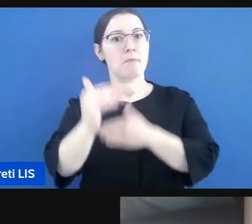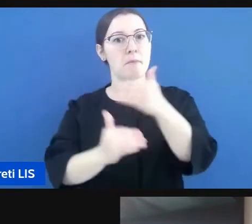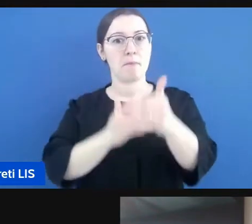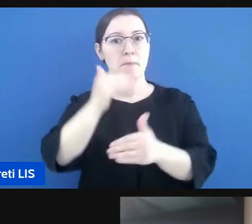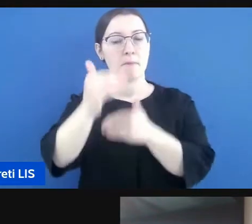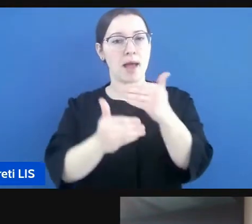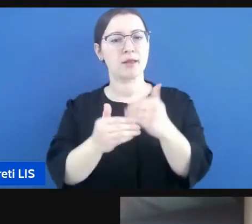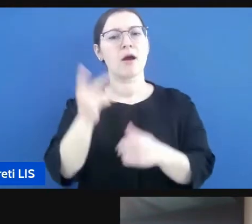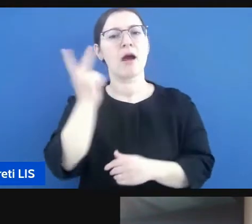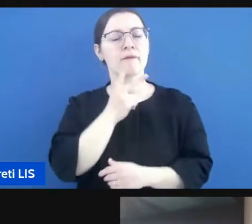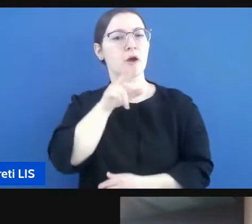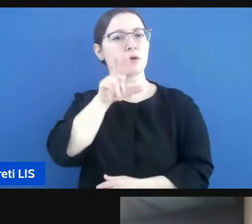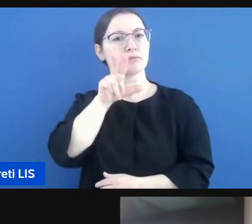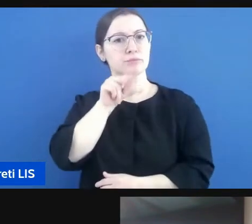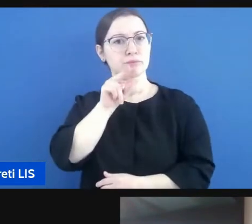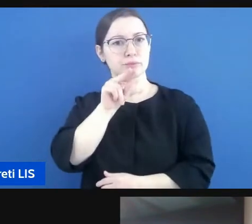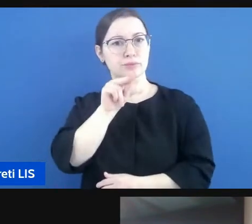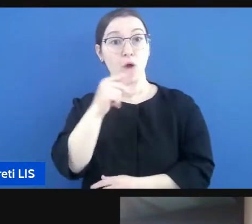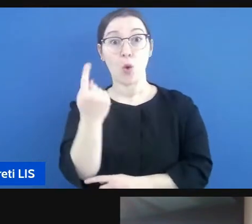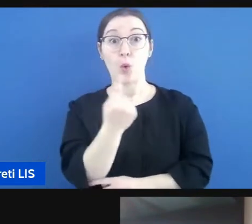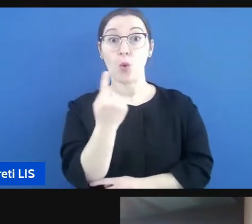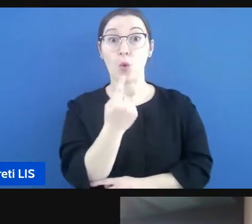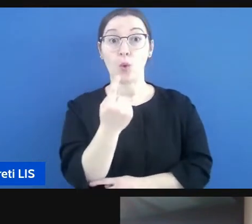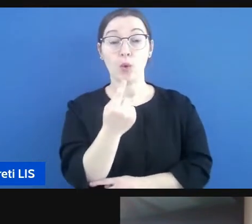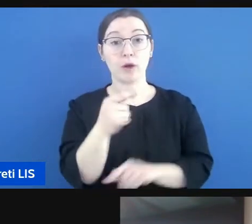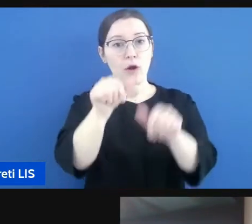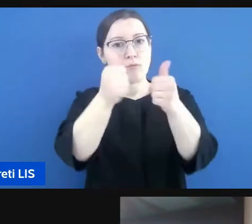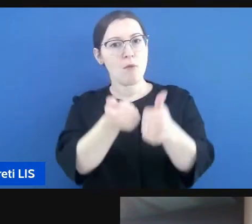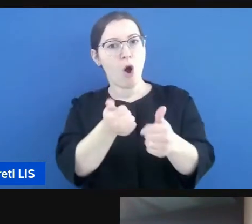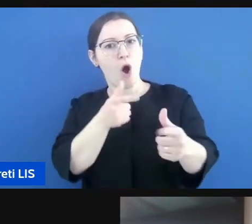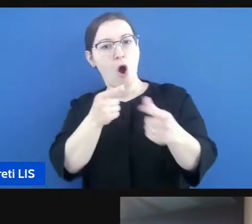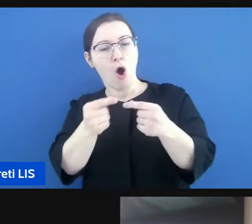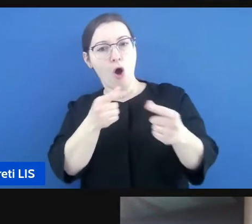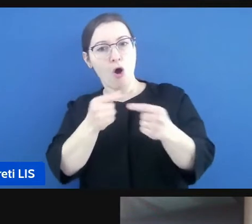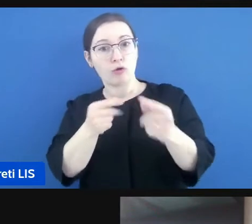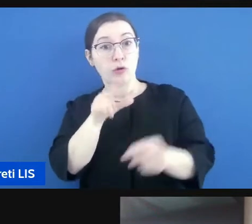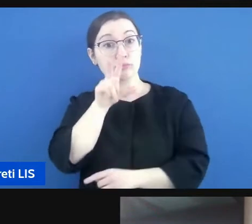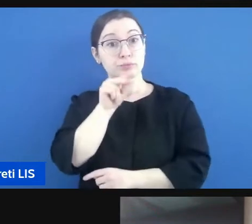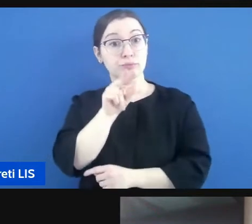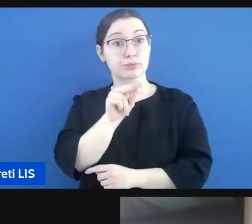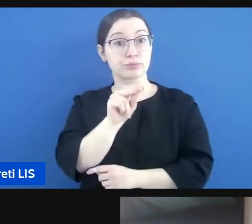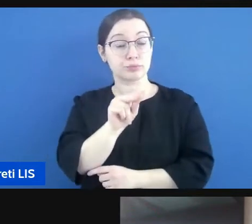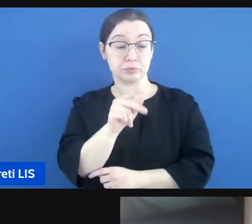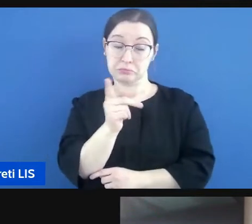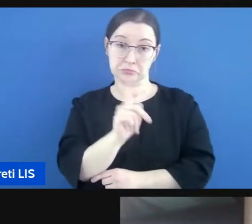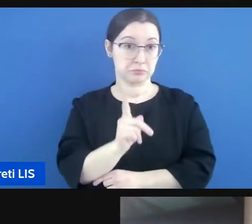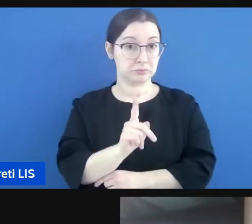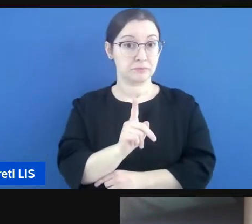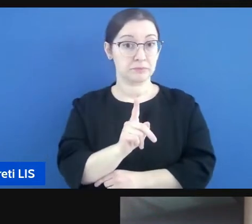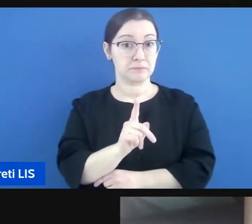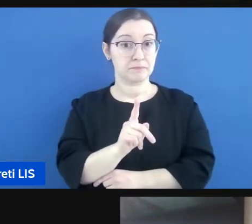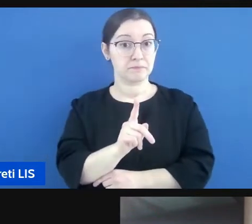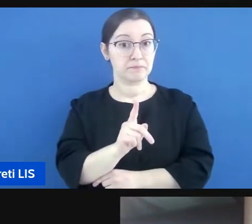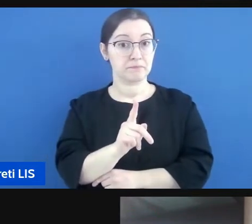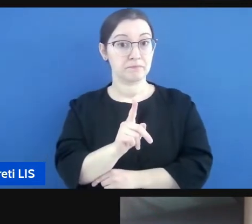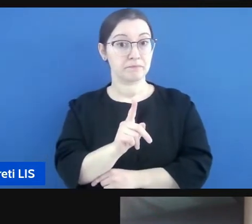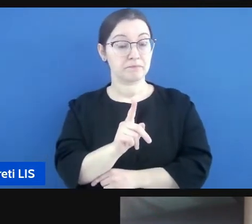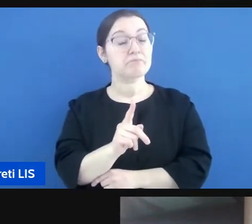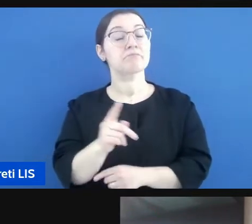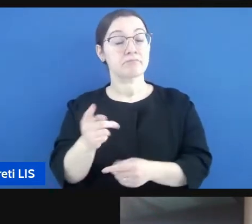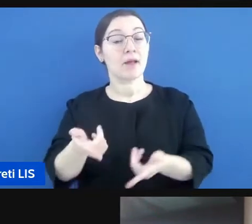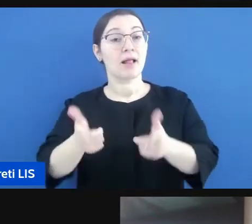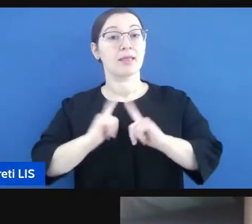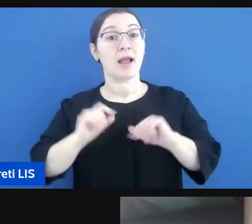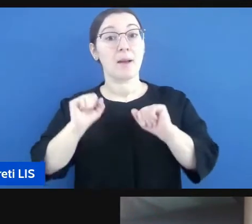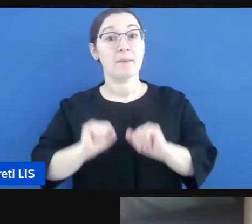orale non è l'unico registro utilizzabile e ci ha dato la